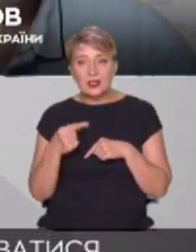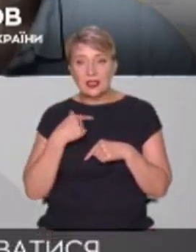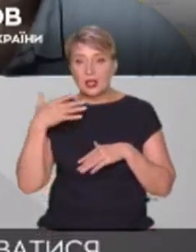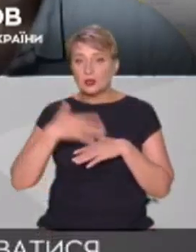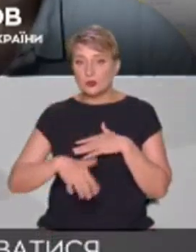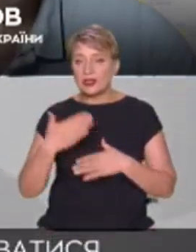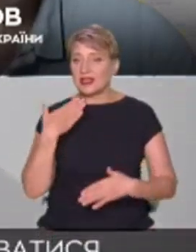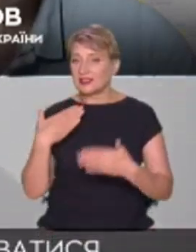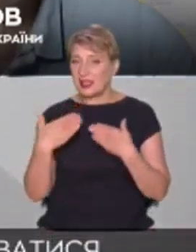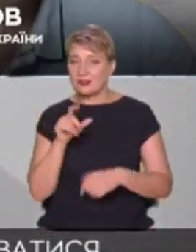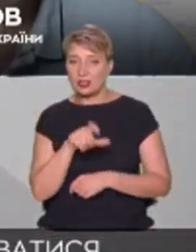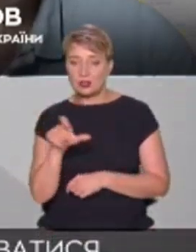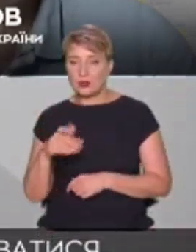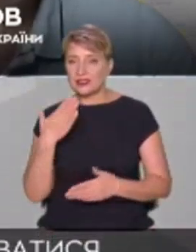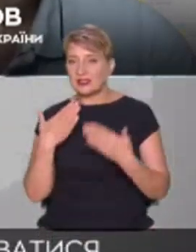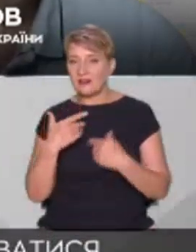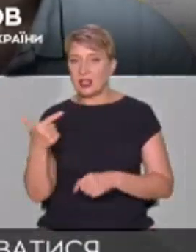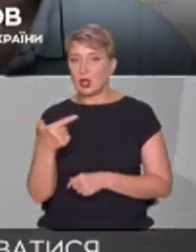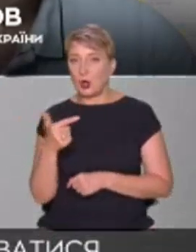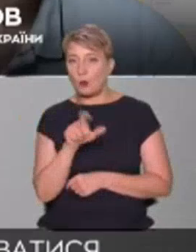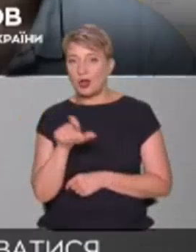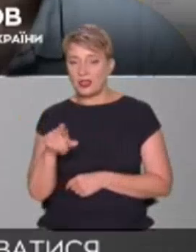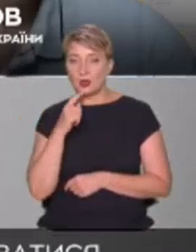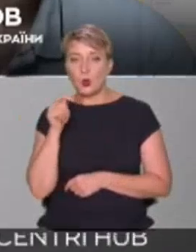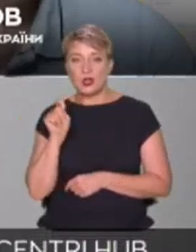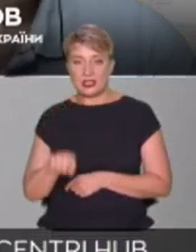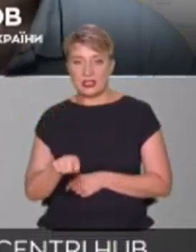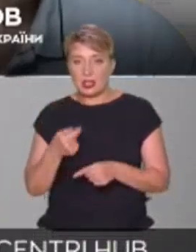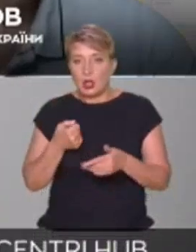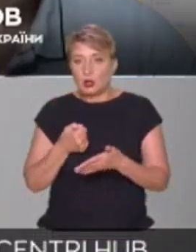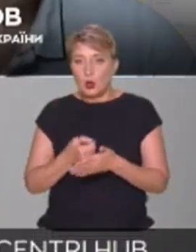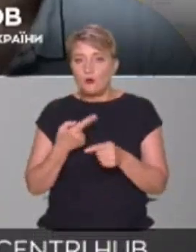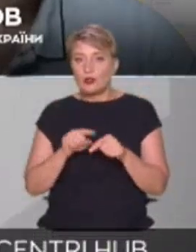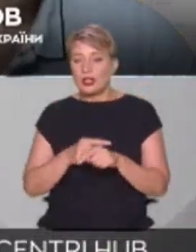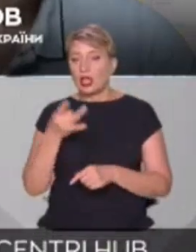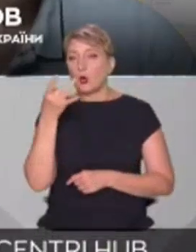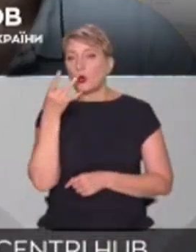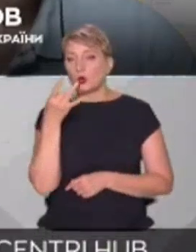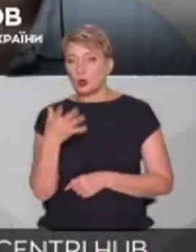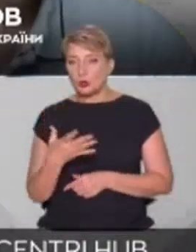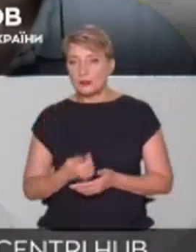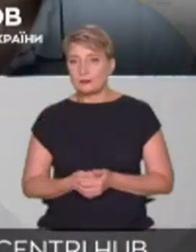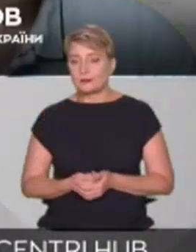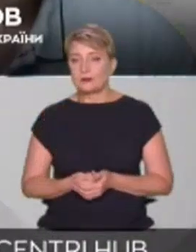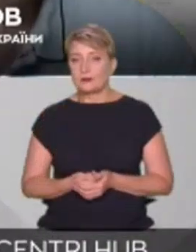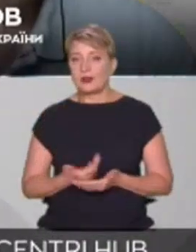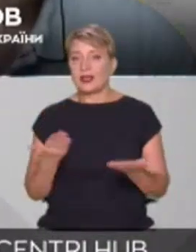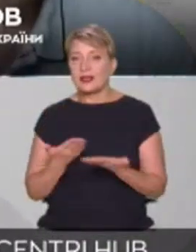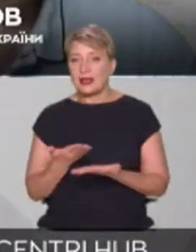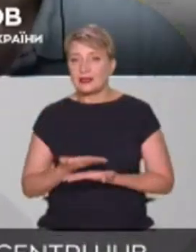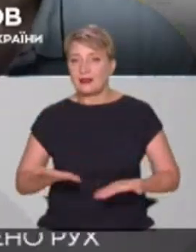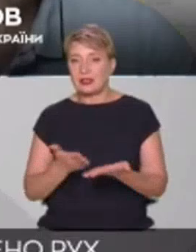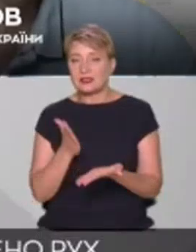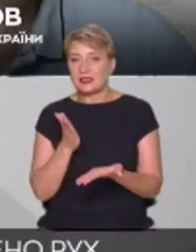і ставлення громадян України до цієї культури, яка, власне, є для нас зараз таким